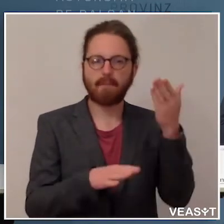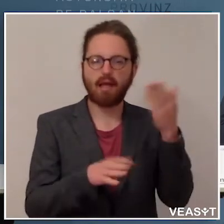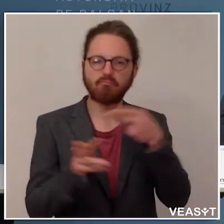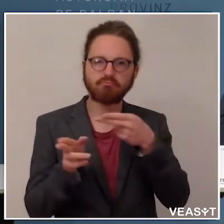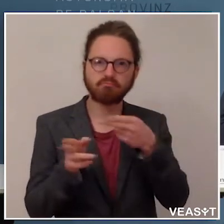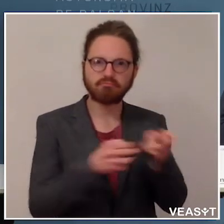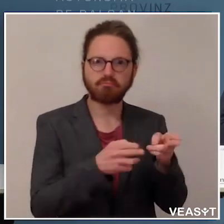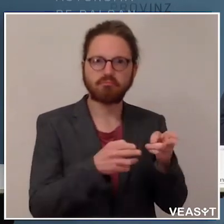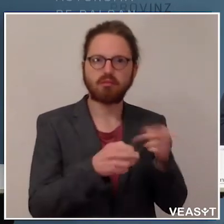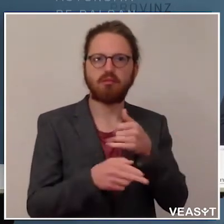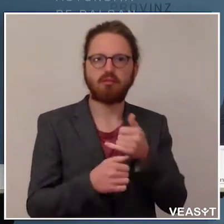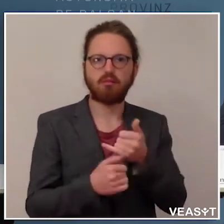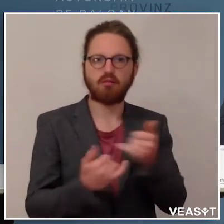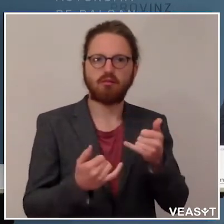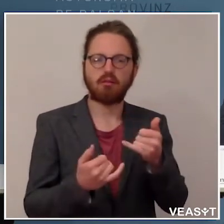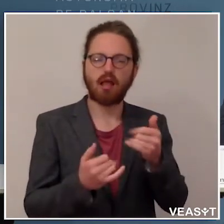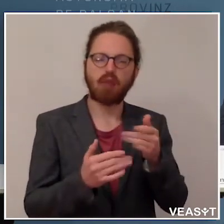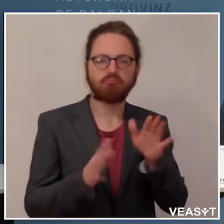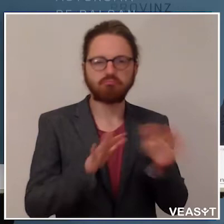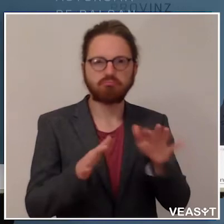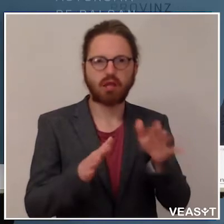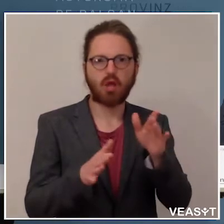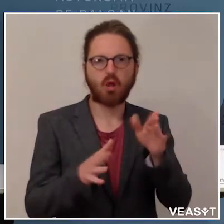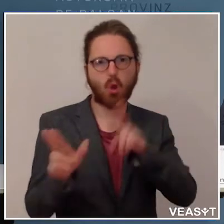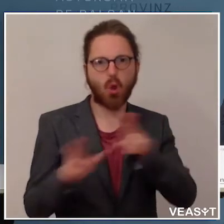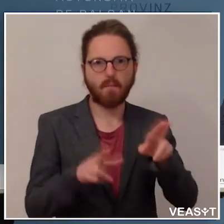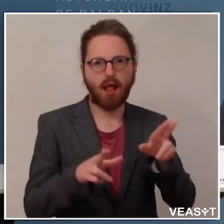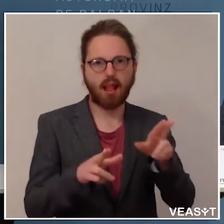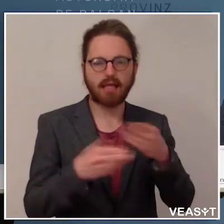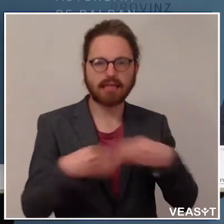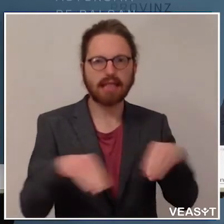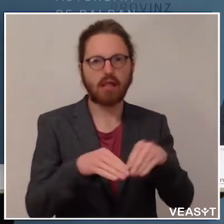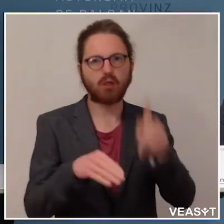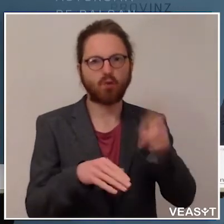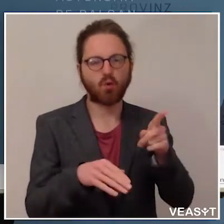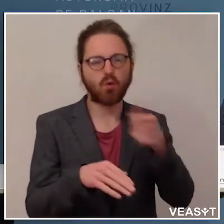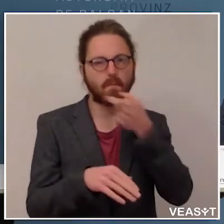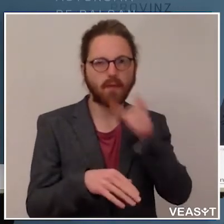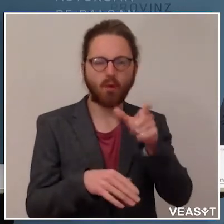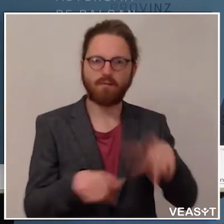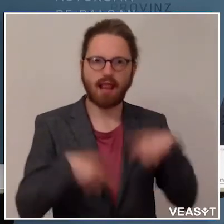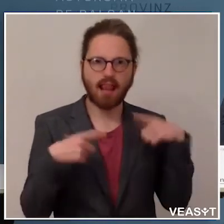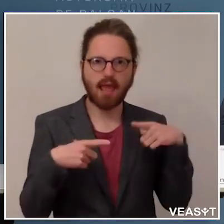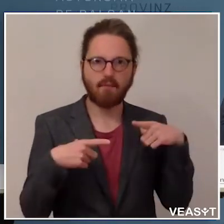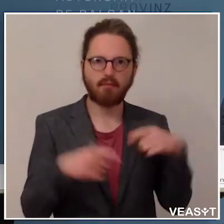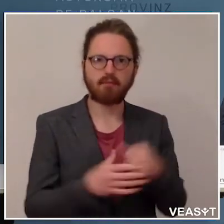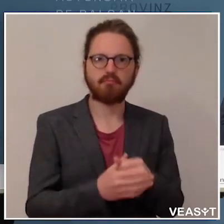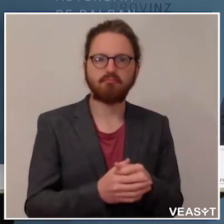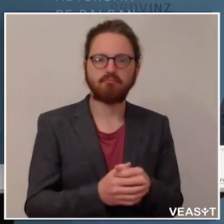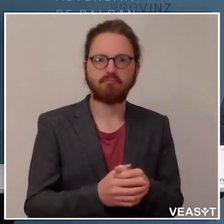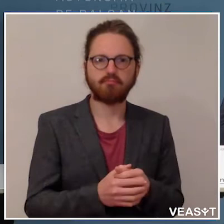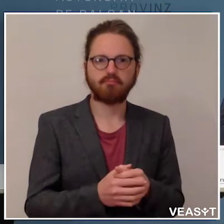eines halbwegs normalen gesellschaftlichen und beruflichen Lebens zu machen.